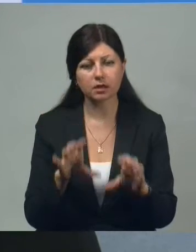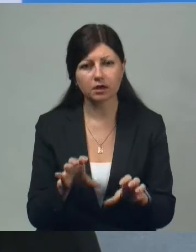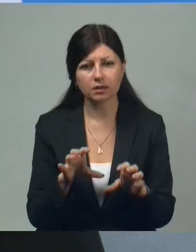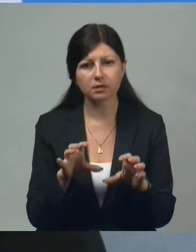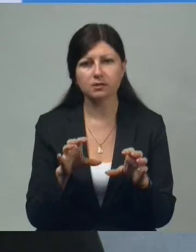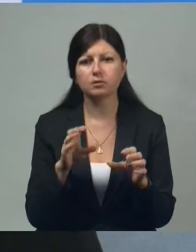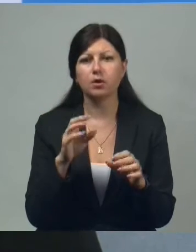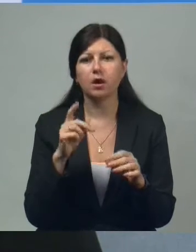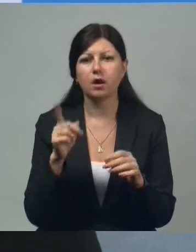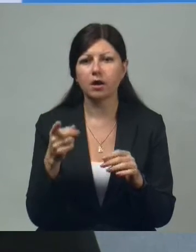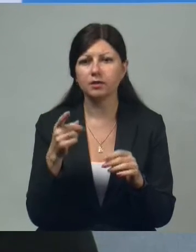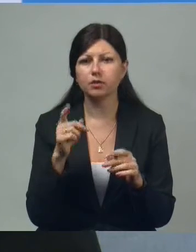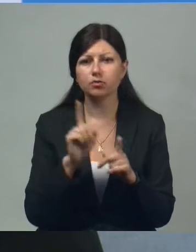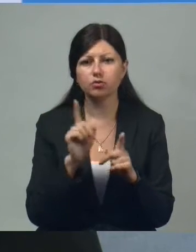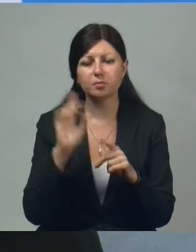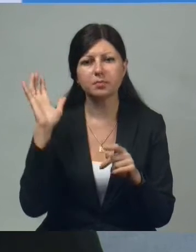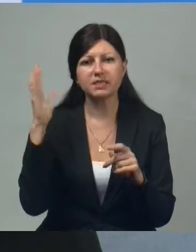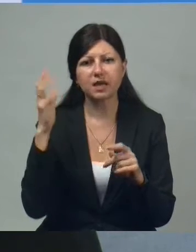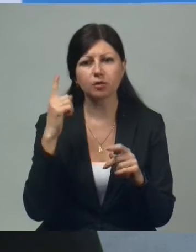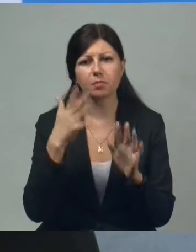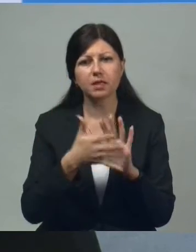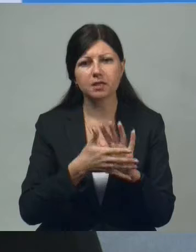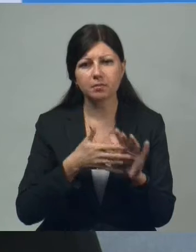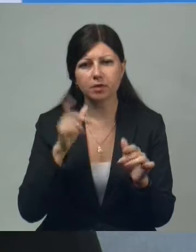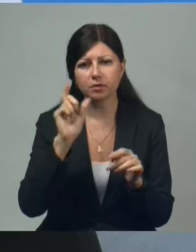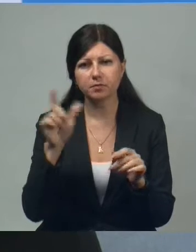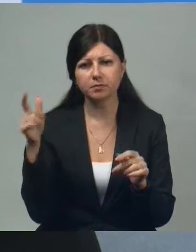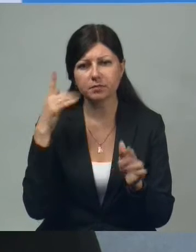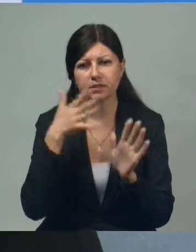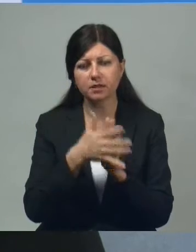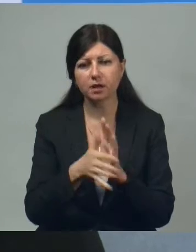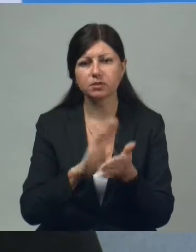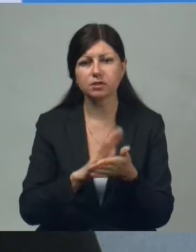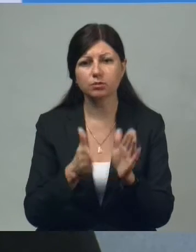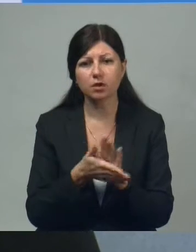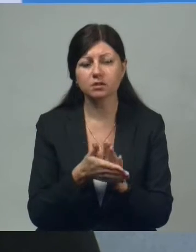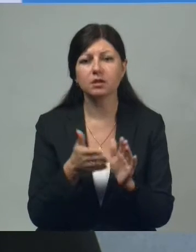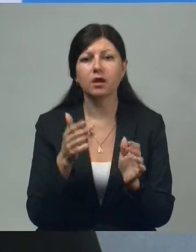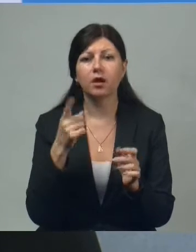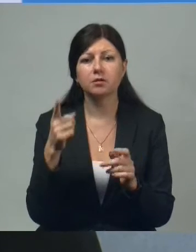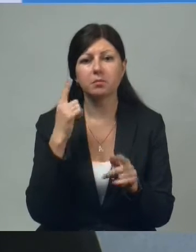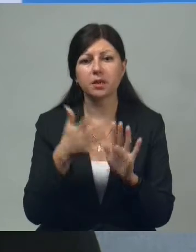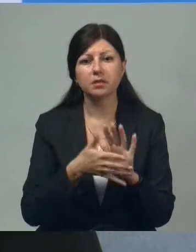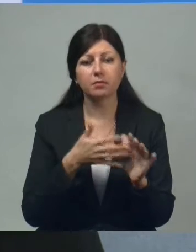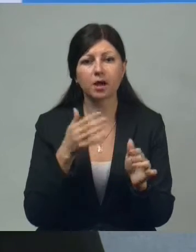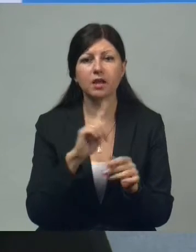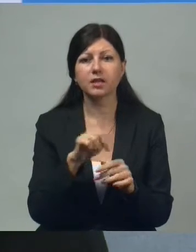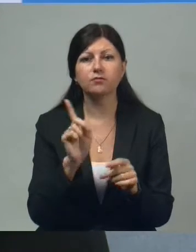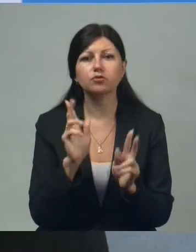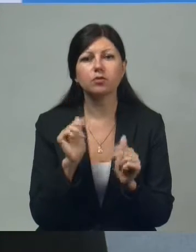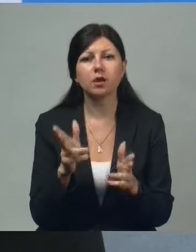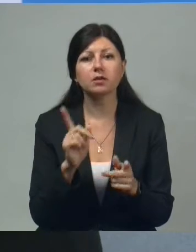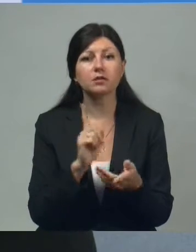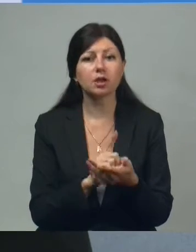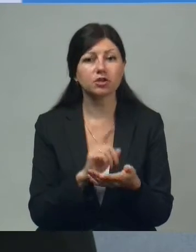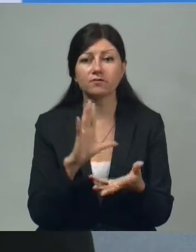базу, они обладали психологией, пониманием психологии ситуации, они обладали пониманием того, как они должны